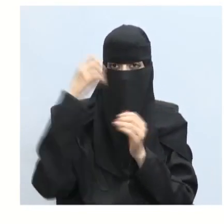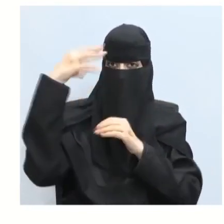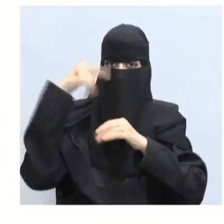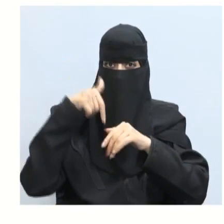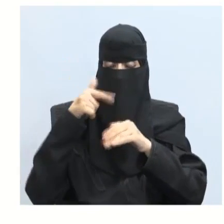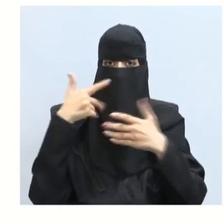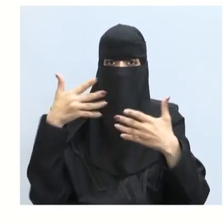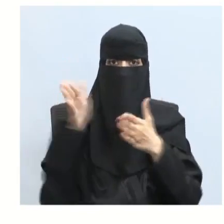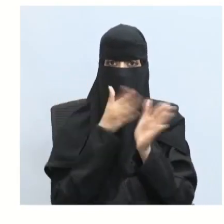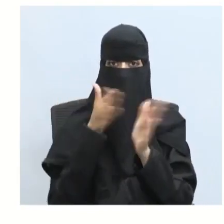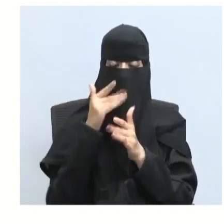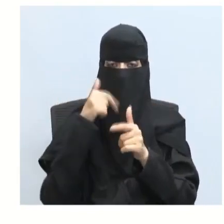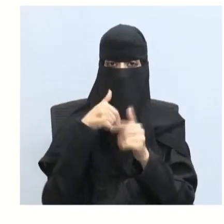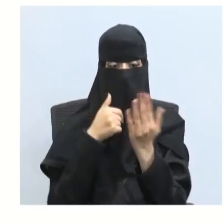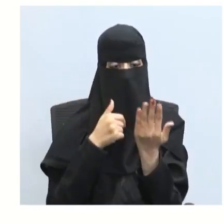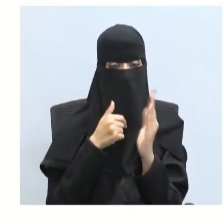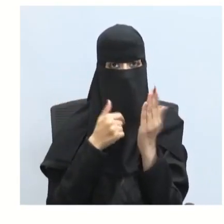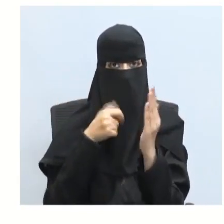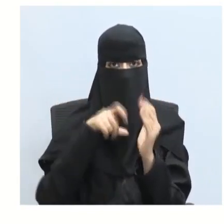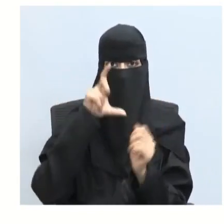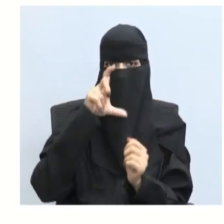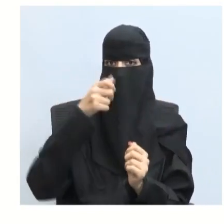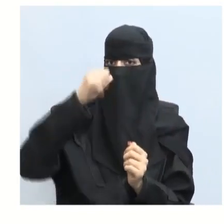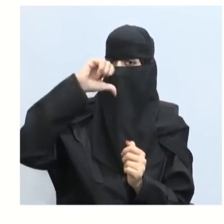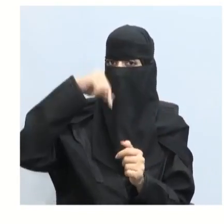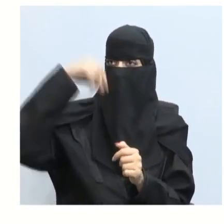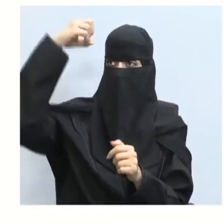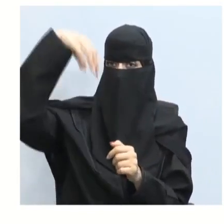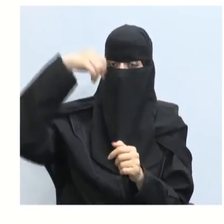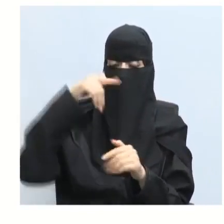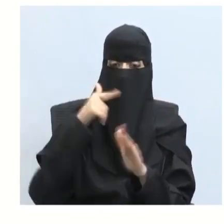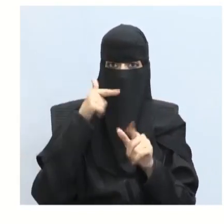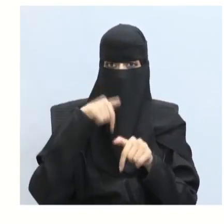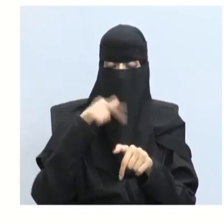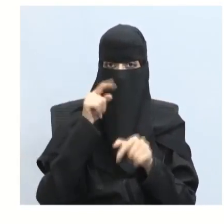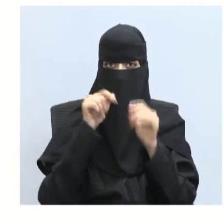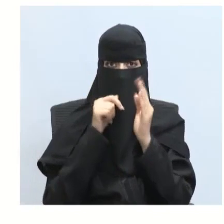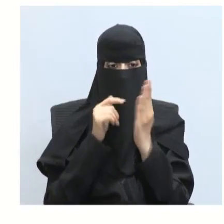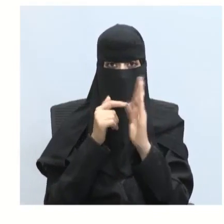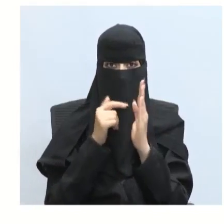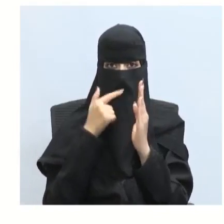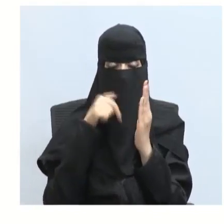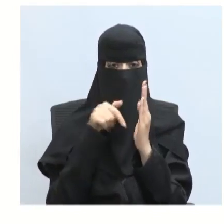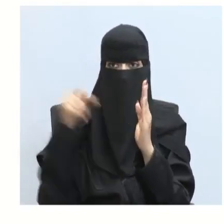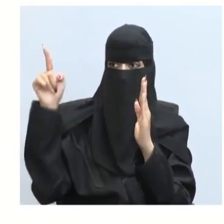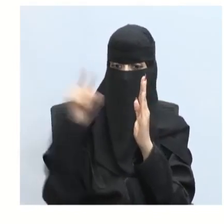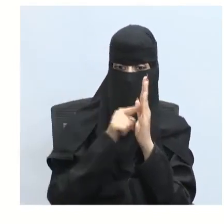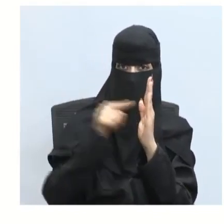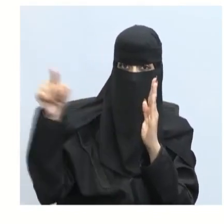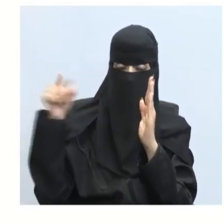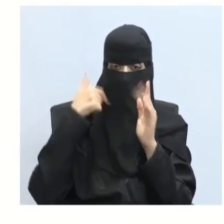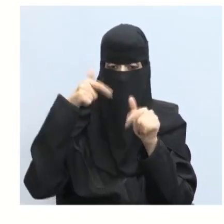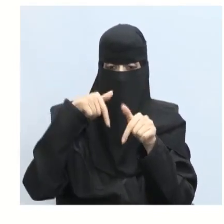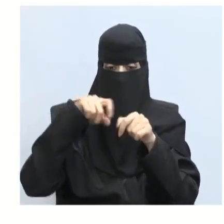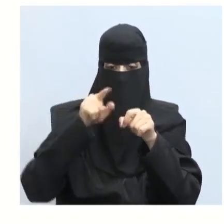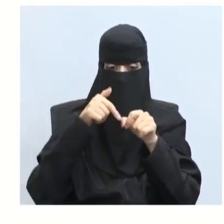الفراغ المرآة كأس من الماء قطرة مطر نعم المرآة تحدث الإنعكاس كأس الماء وقطرة المطر